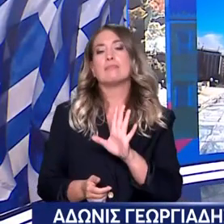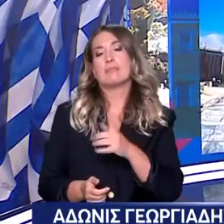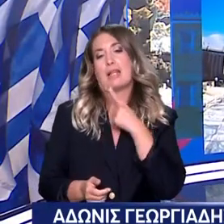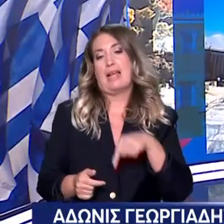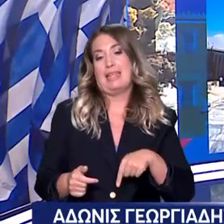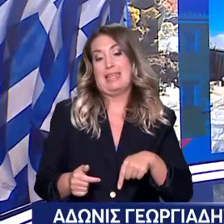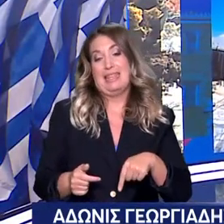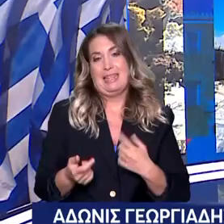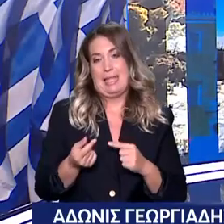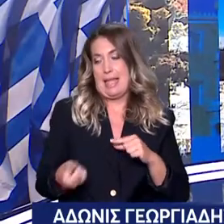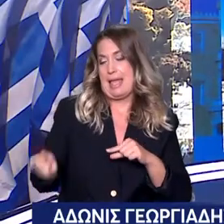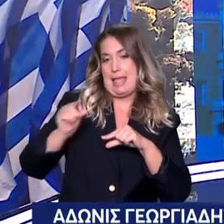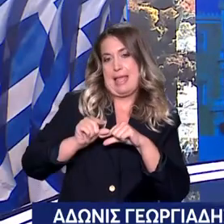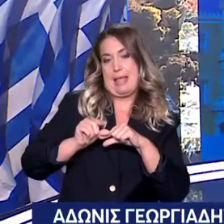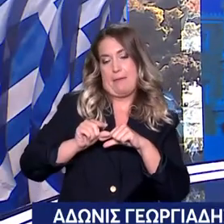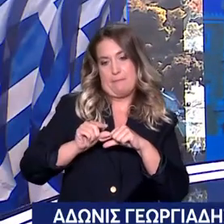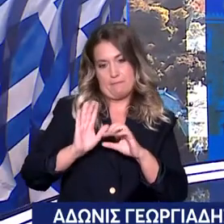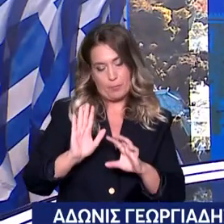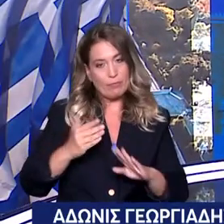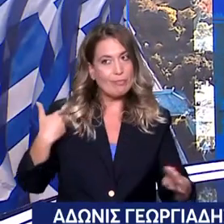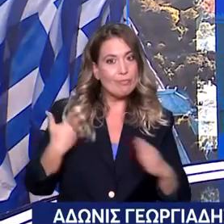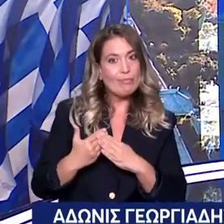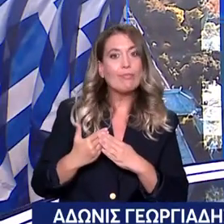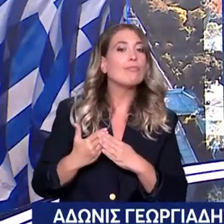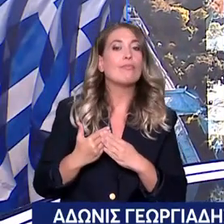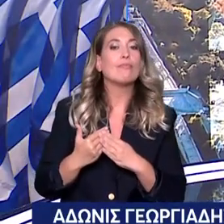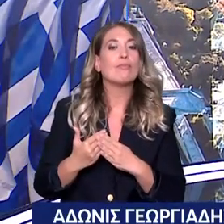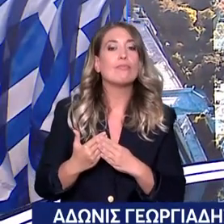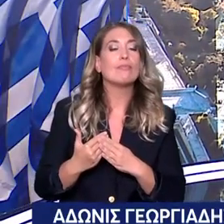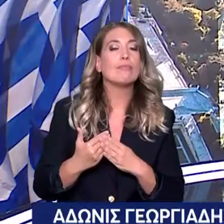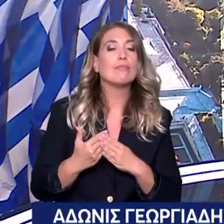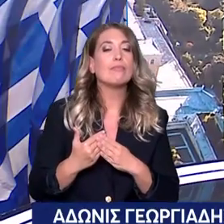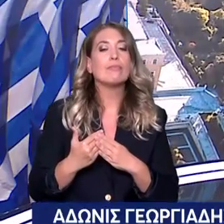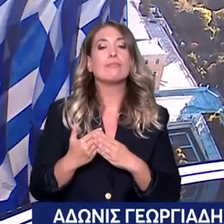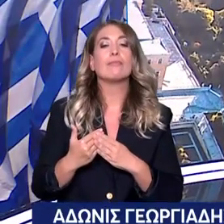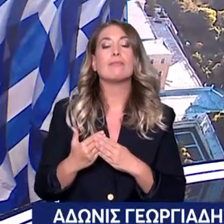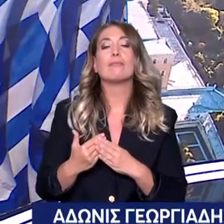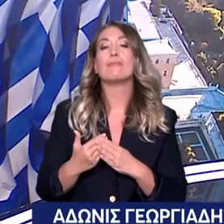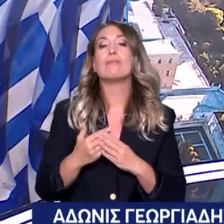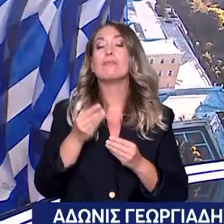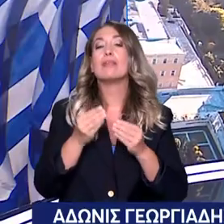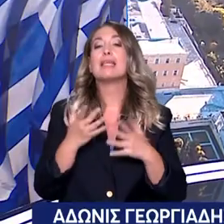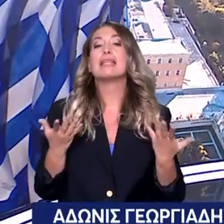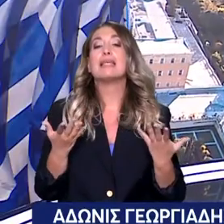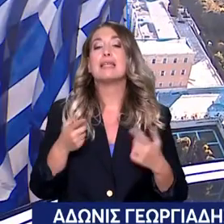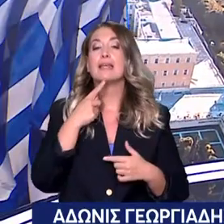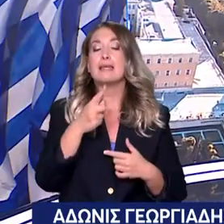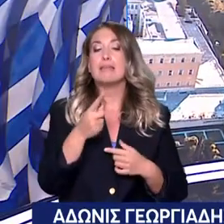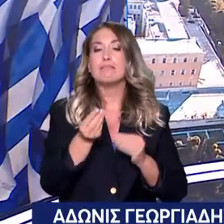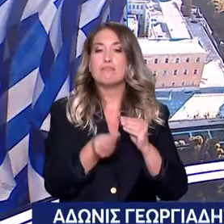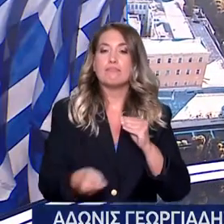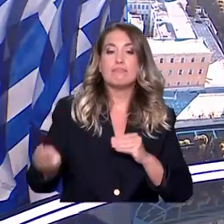συνεχθούμε σε αυτή η χώρα γιατί χρεοκοπήσαμε στο παρελθόν. Βγαίνει ο υπουργός σας λέει εξαπλασιάζω το έως σήμερα επίδομα.